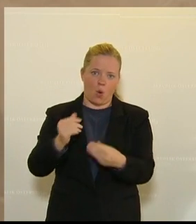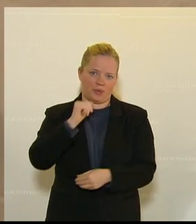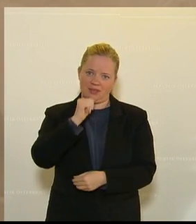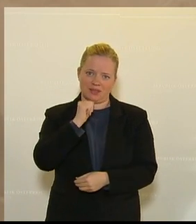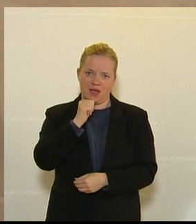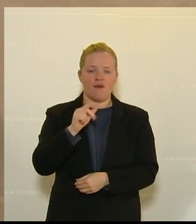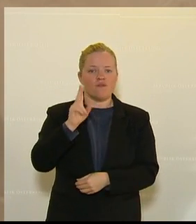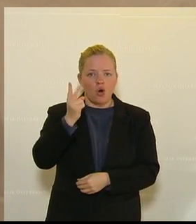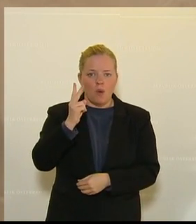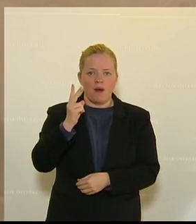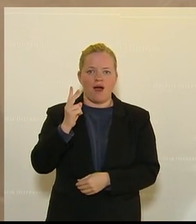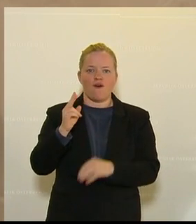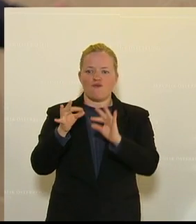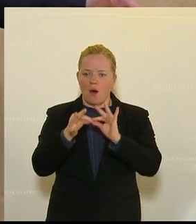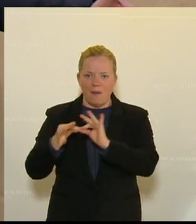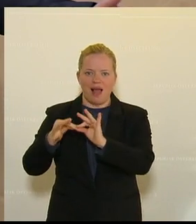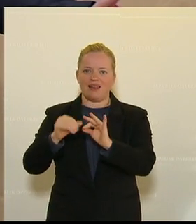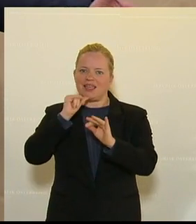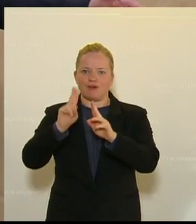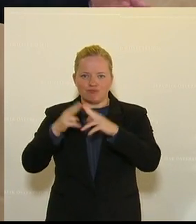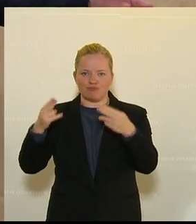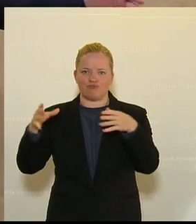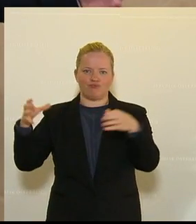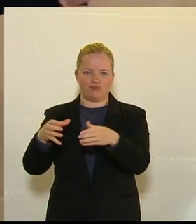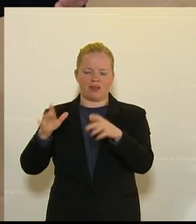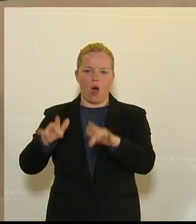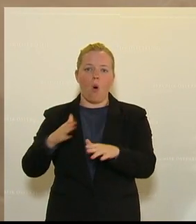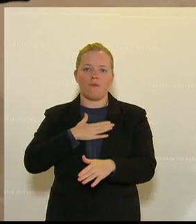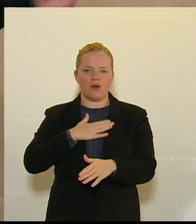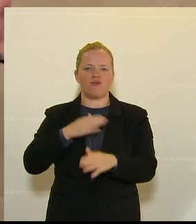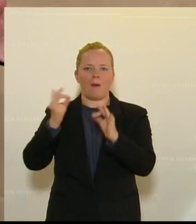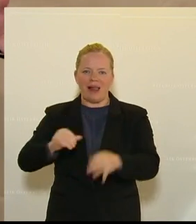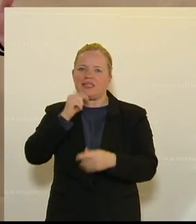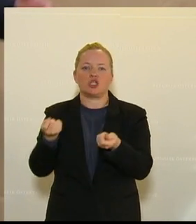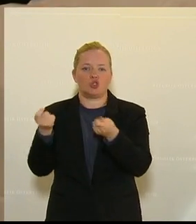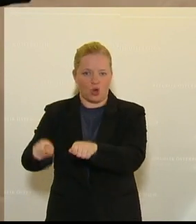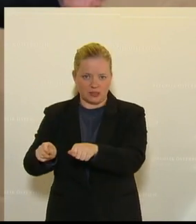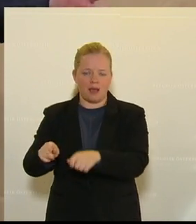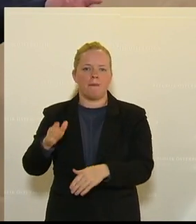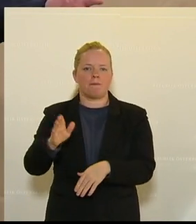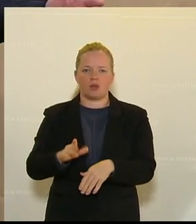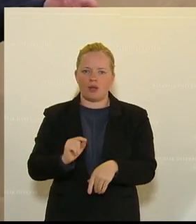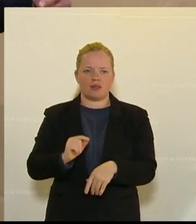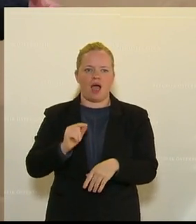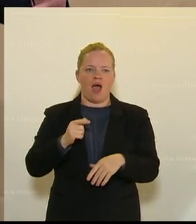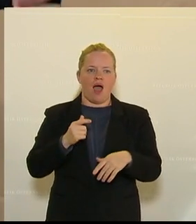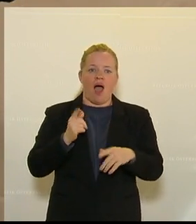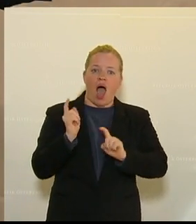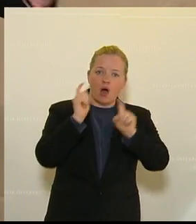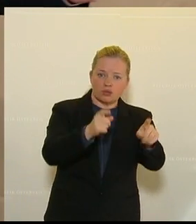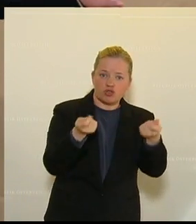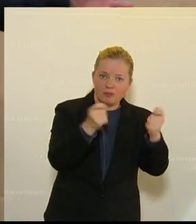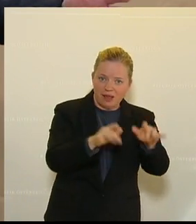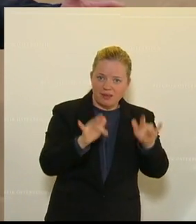sie formal nicht geschlossen ist. Obwohl Ausgangssperren im Wesentlichen bestehen, der Konsument nicht